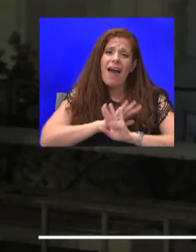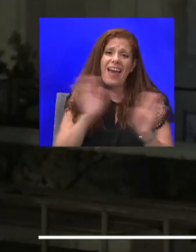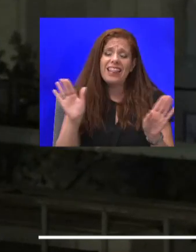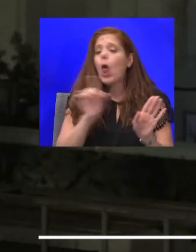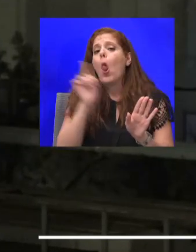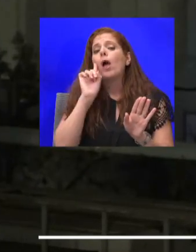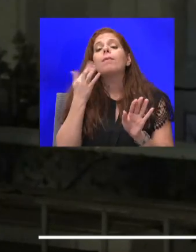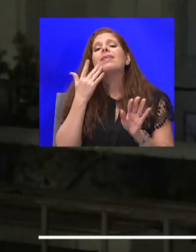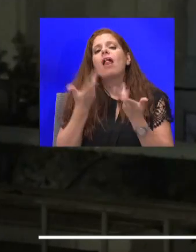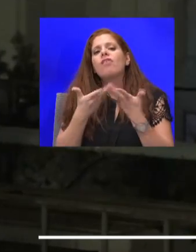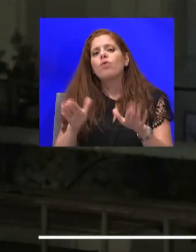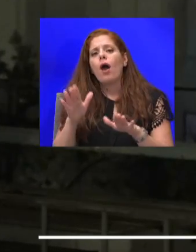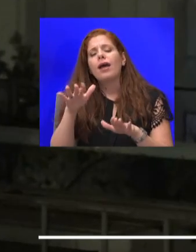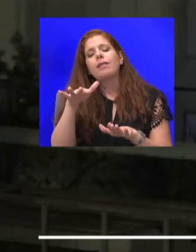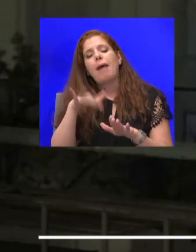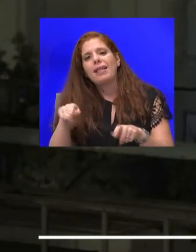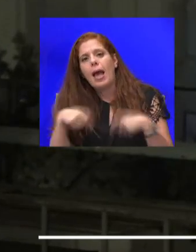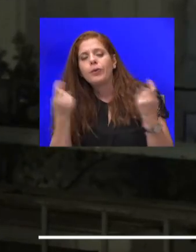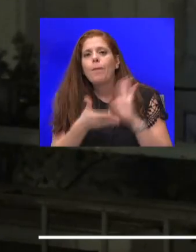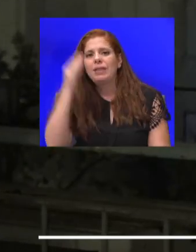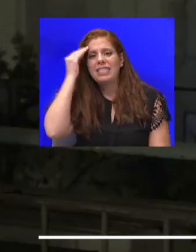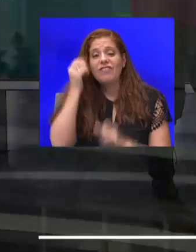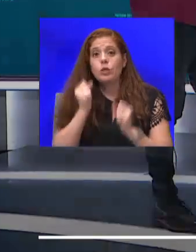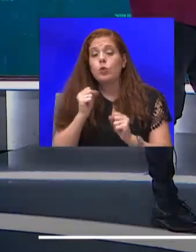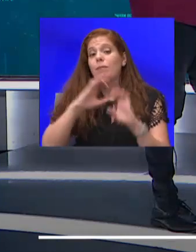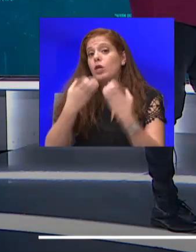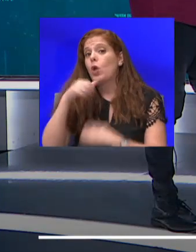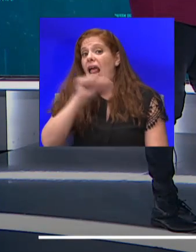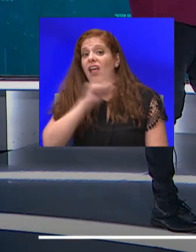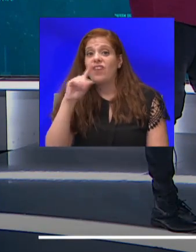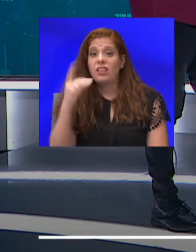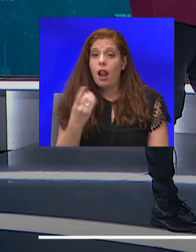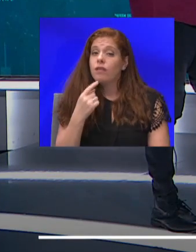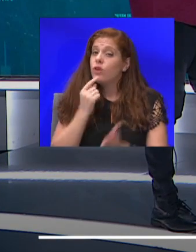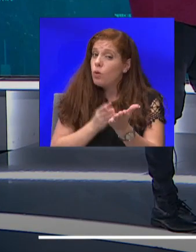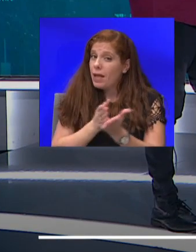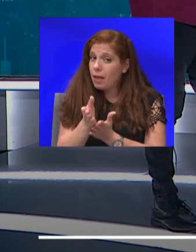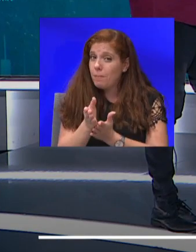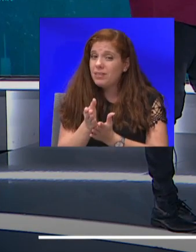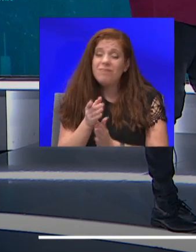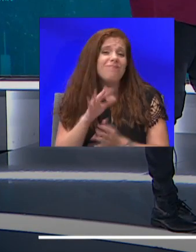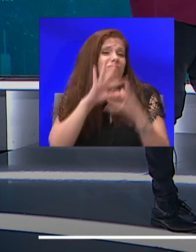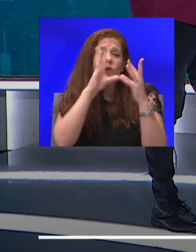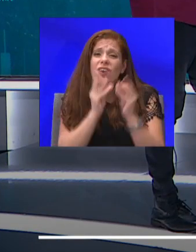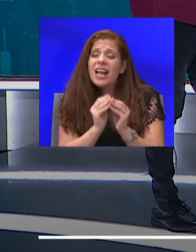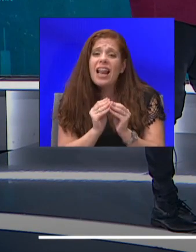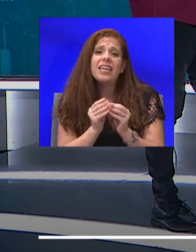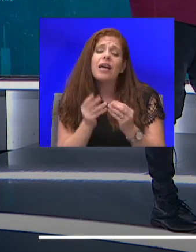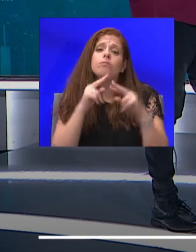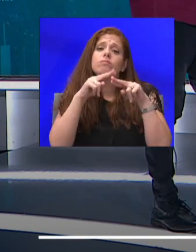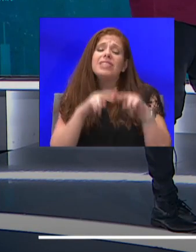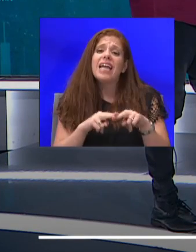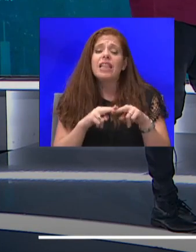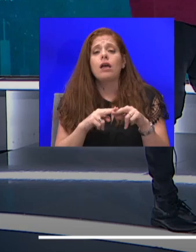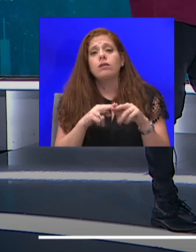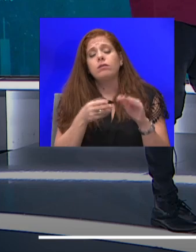הספר היסודיים, כיתות א' הדלת. ואני אומר את האמת, שאול, גם לא בכלל, על יתר שלבי היציאה, מה קורה ב-1